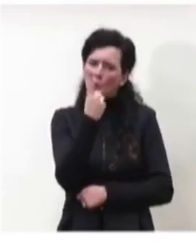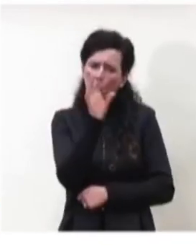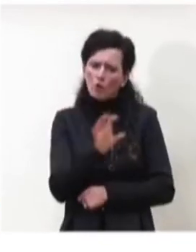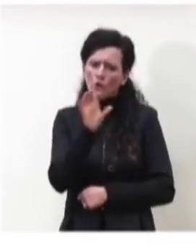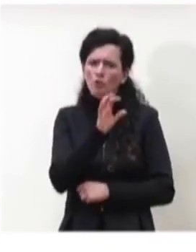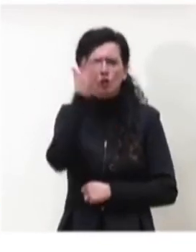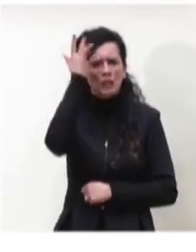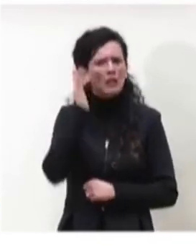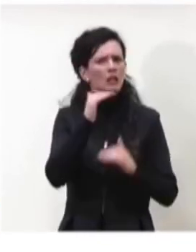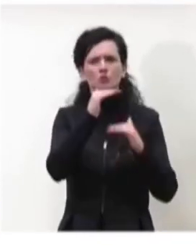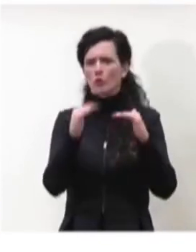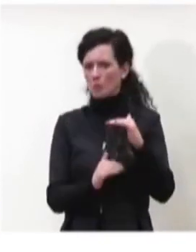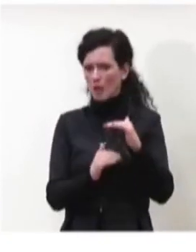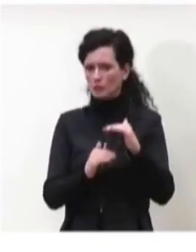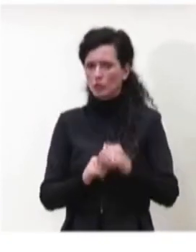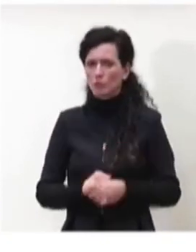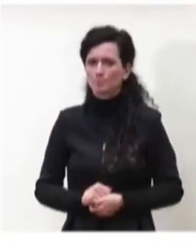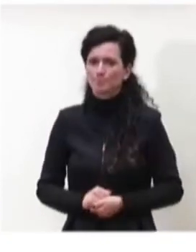basso.